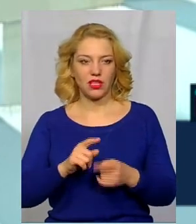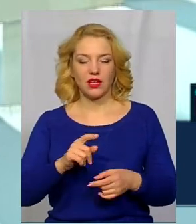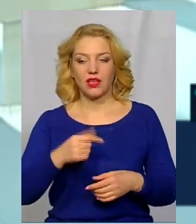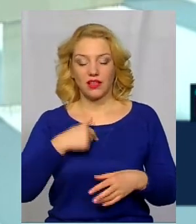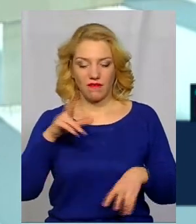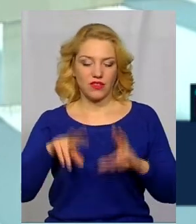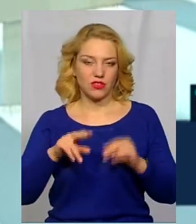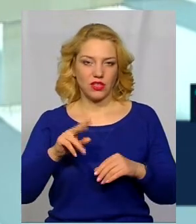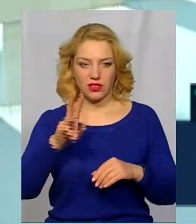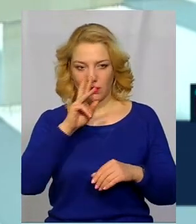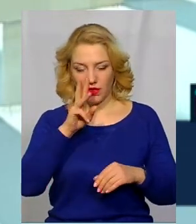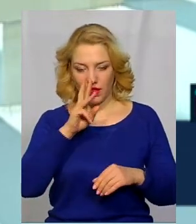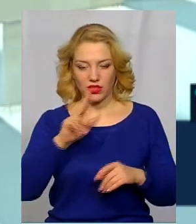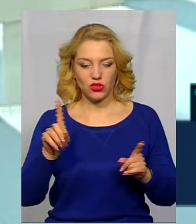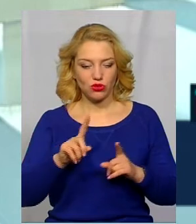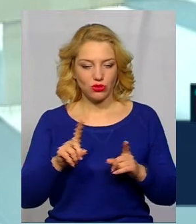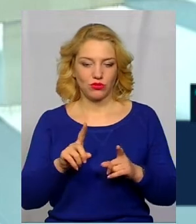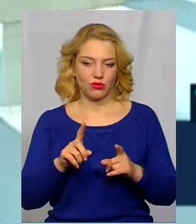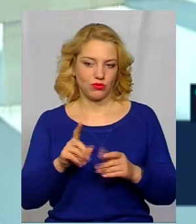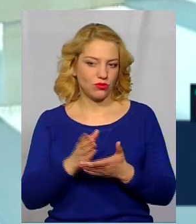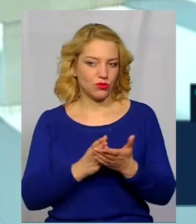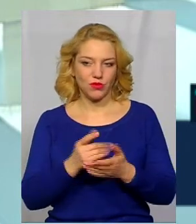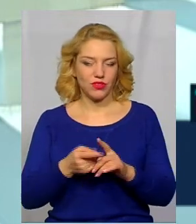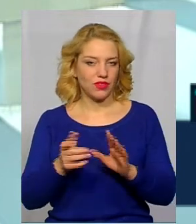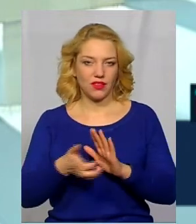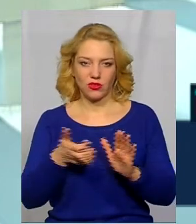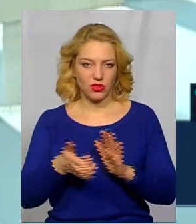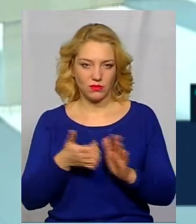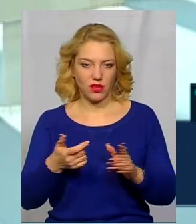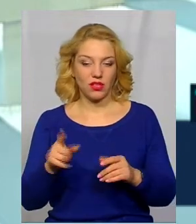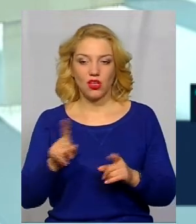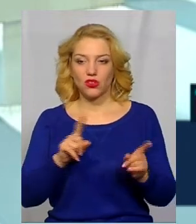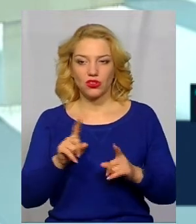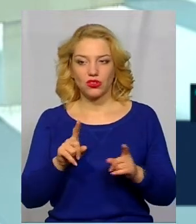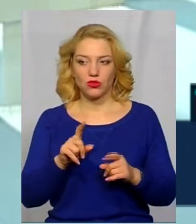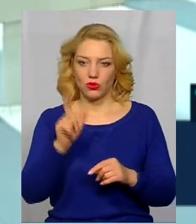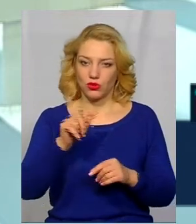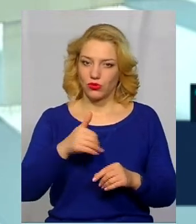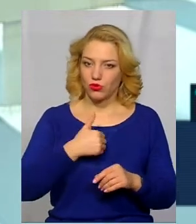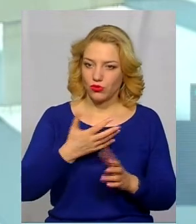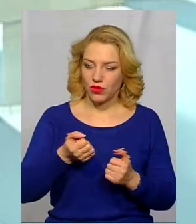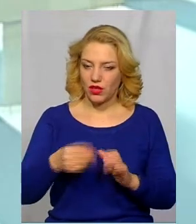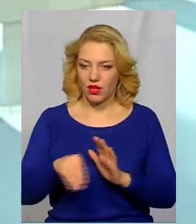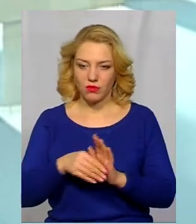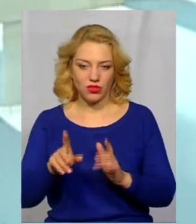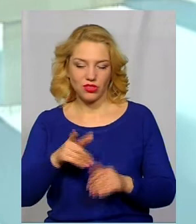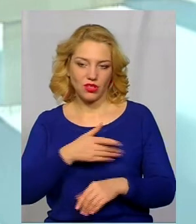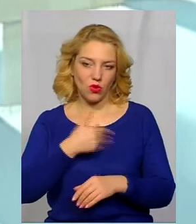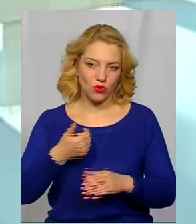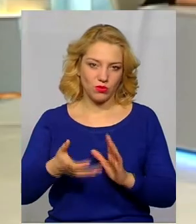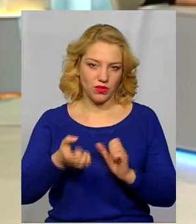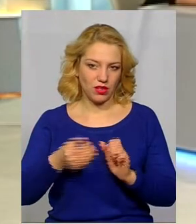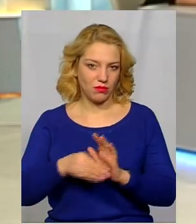Ні, не достатня. Чи достатня, щоб не брати хабарі? Ну, чи достатня, я не знаю, в кожного є певна своя мотивація не вчиняти вбивства, правда?